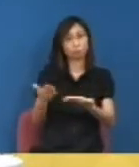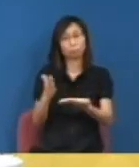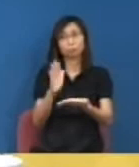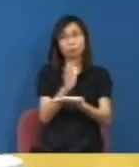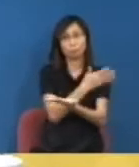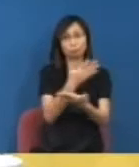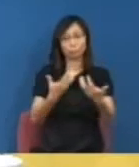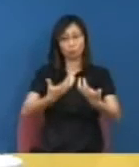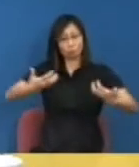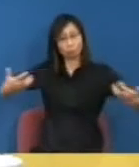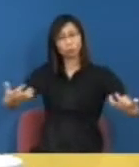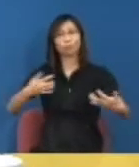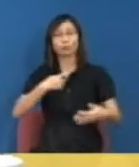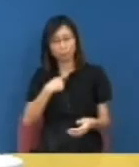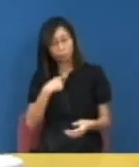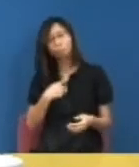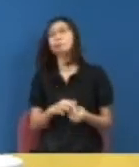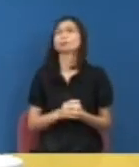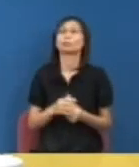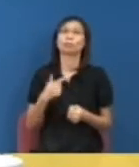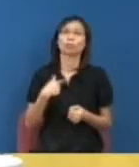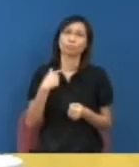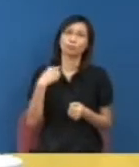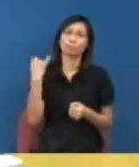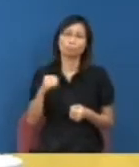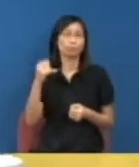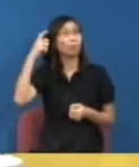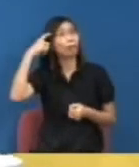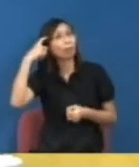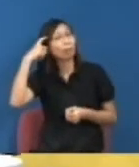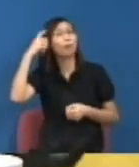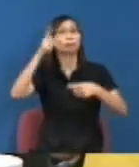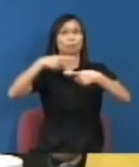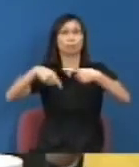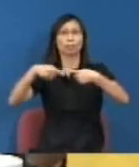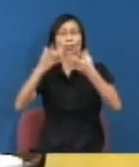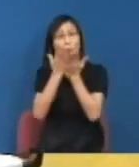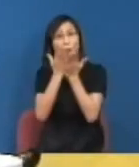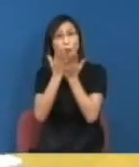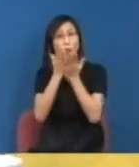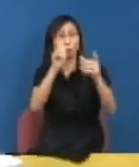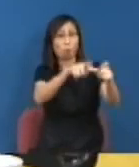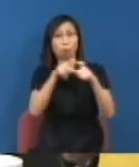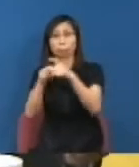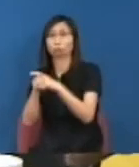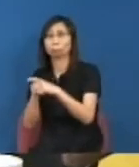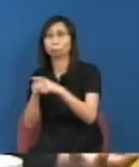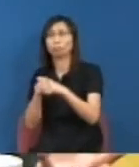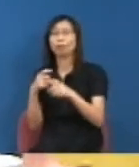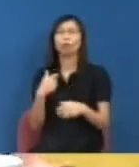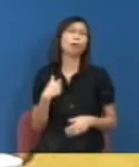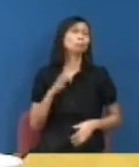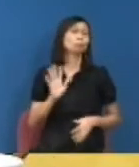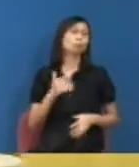就是我不能夠去想像大學是用來賺錢的否則我做了報紙天王可能